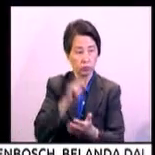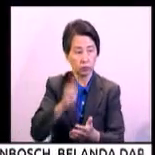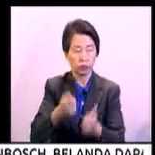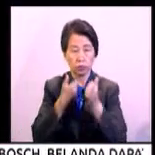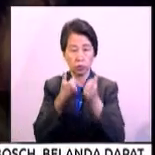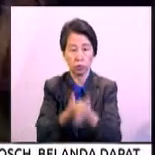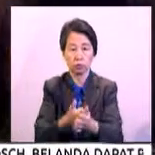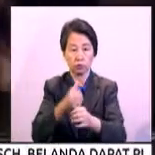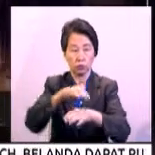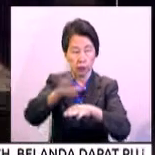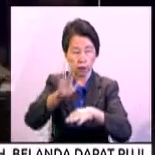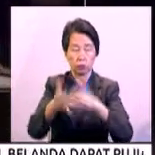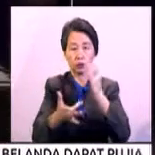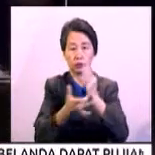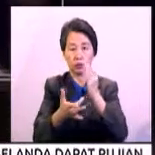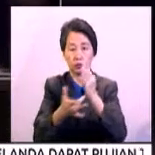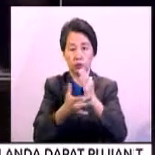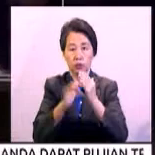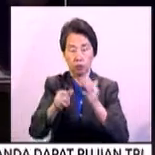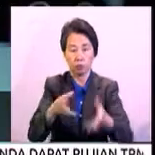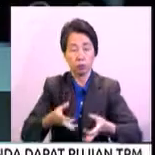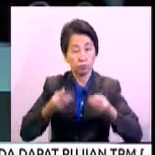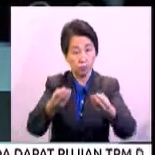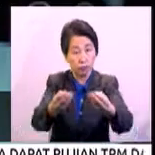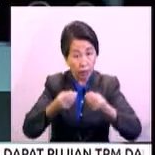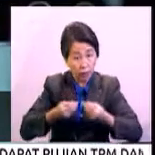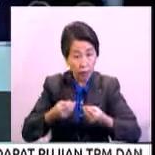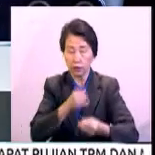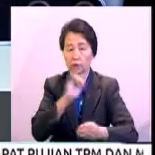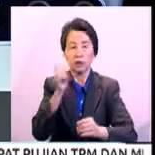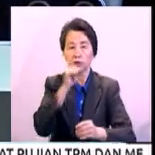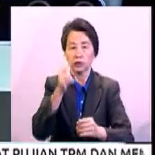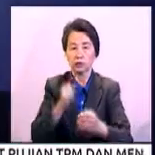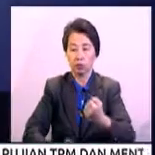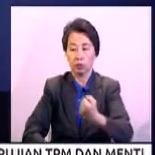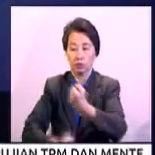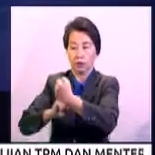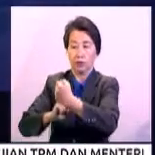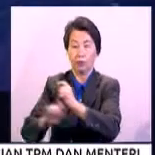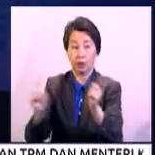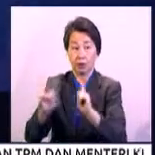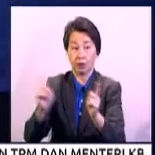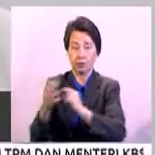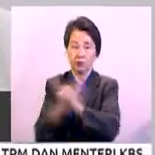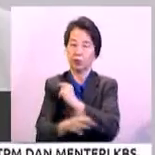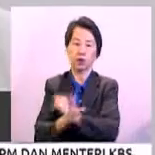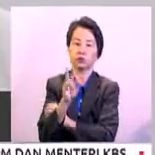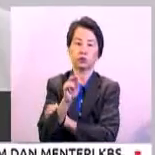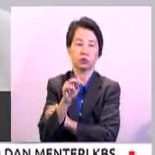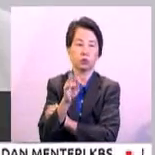berdasarkan kelebihan teknologi yang ditawarkan dan tidak memihak kepada mana-mana negara.